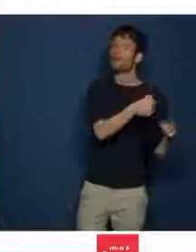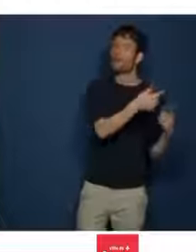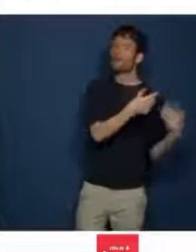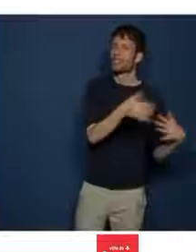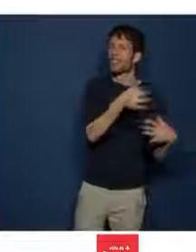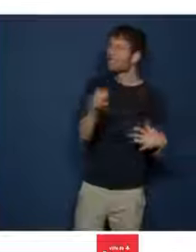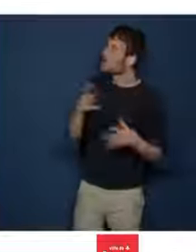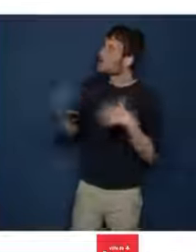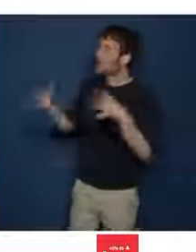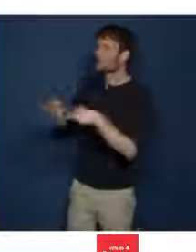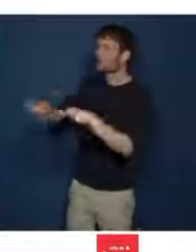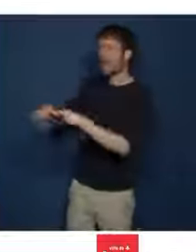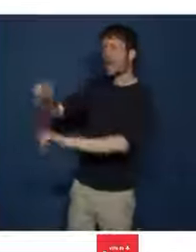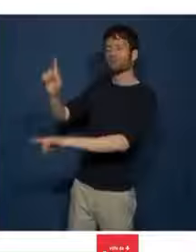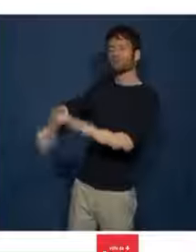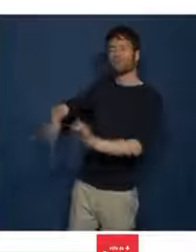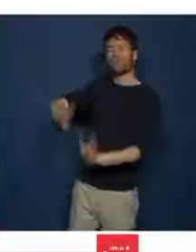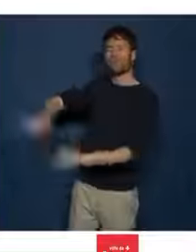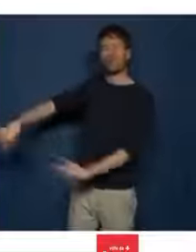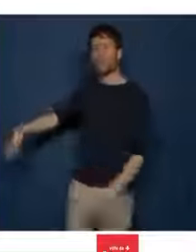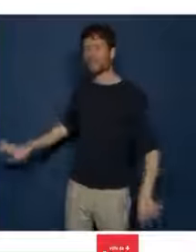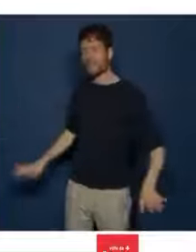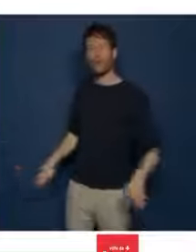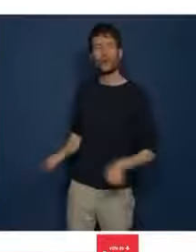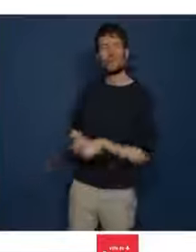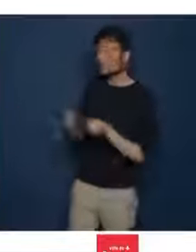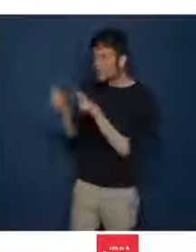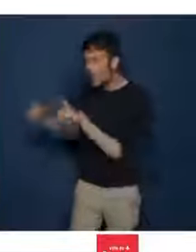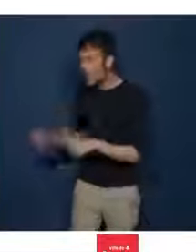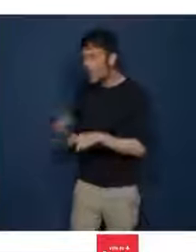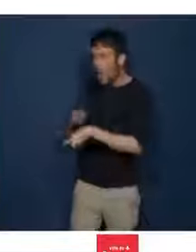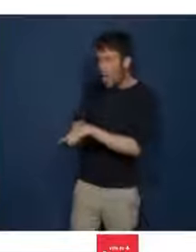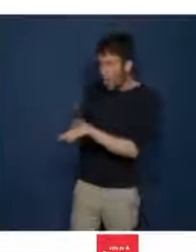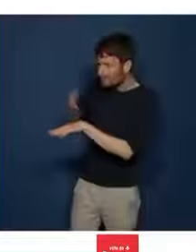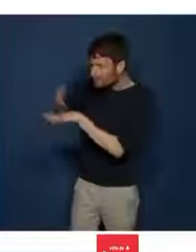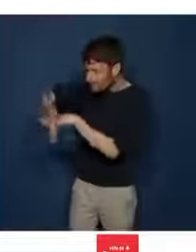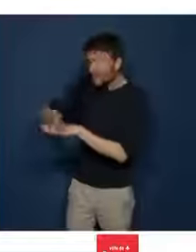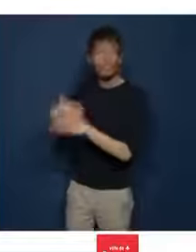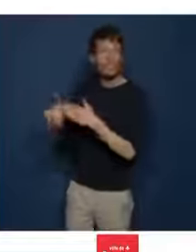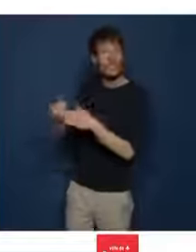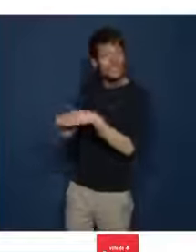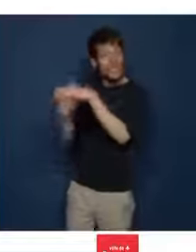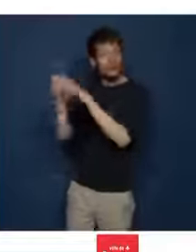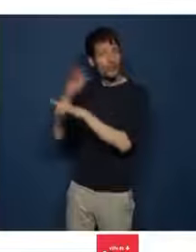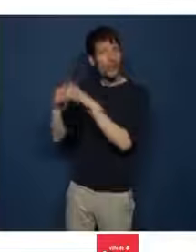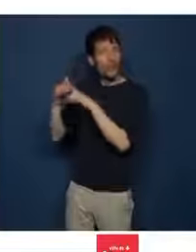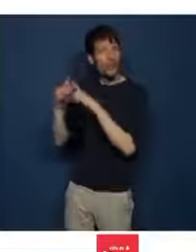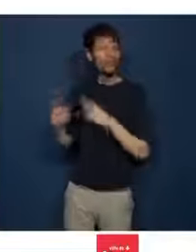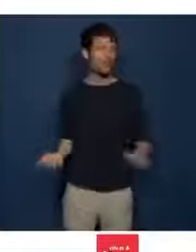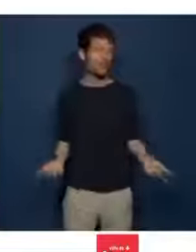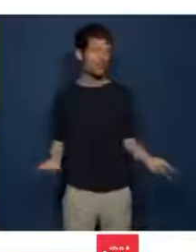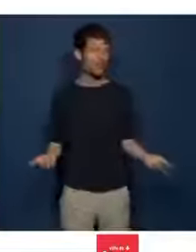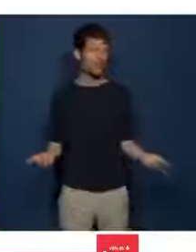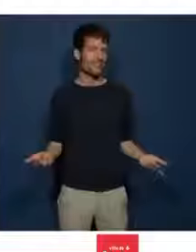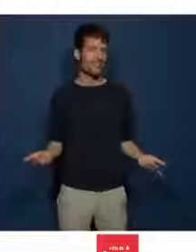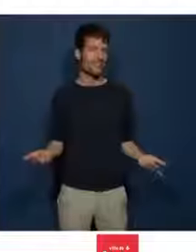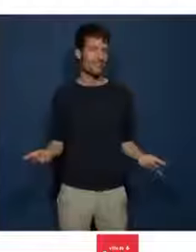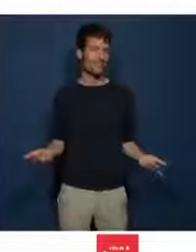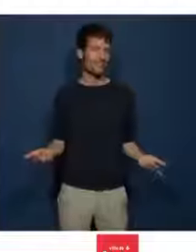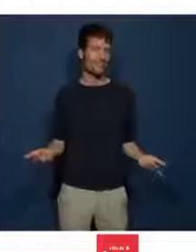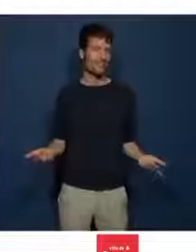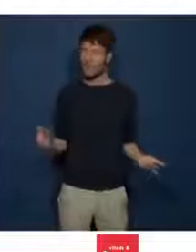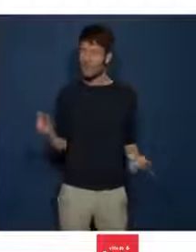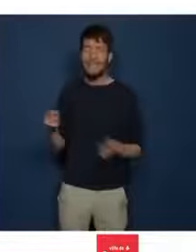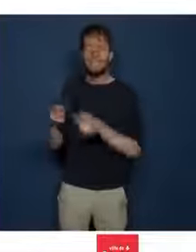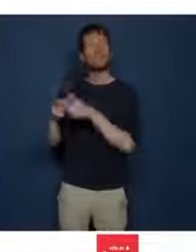elle jouissait et contrôler les horaires d'accès à son siège social. Que deviendra la société d'horticulture